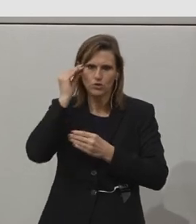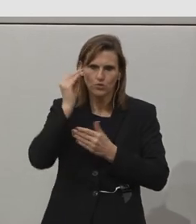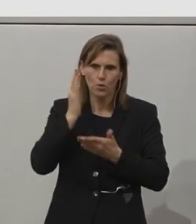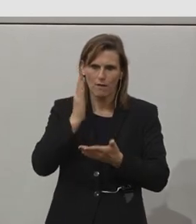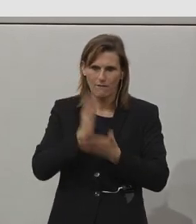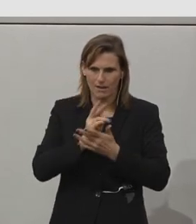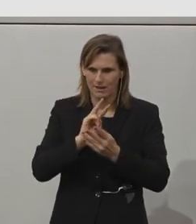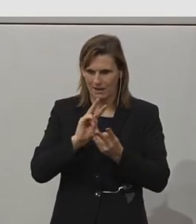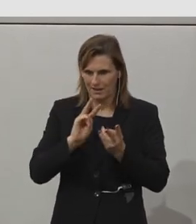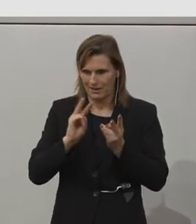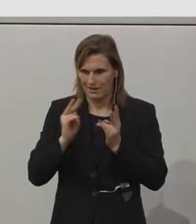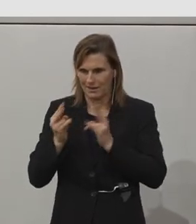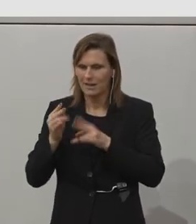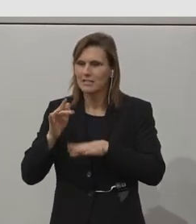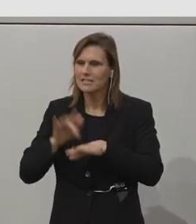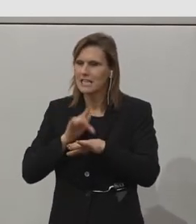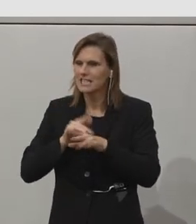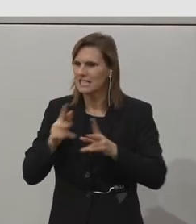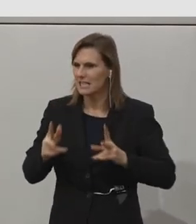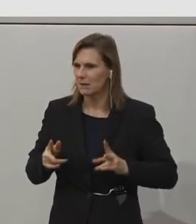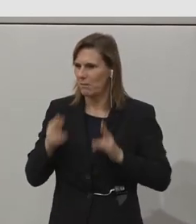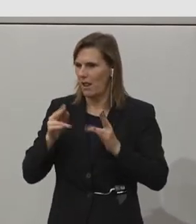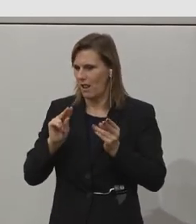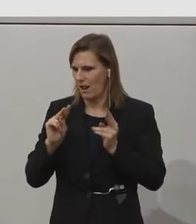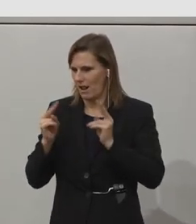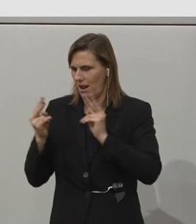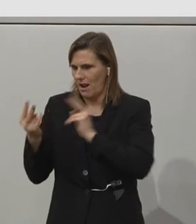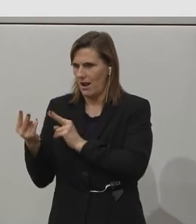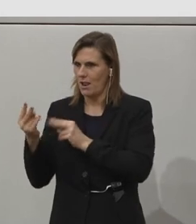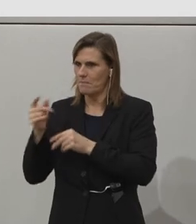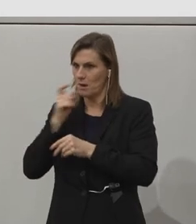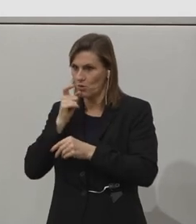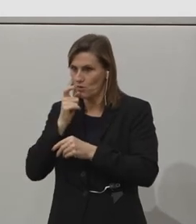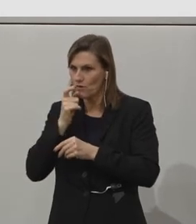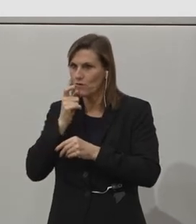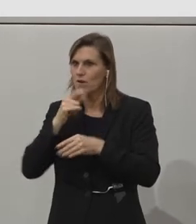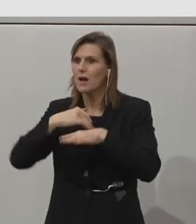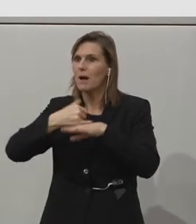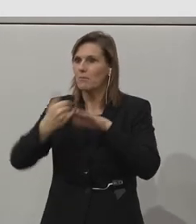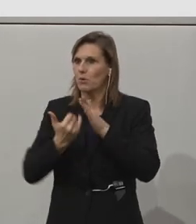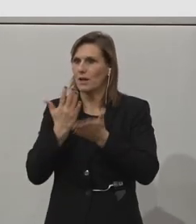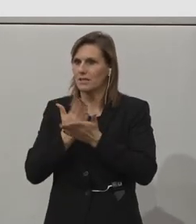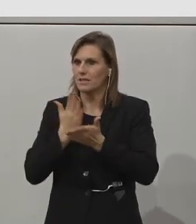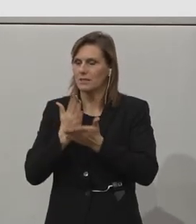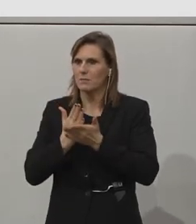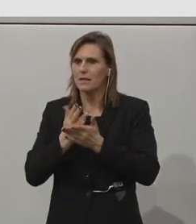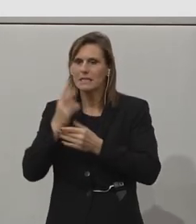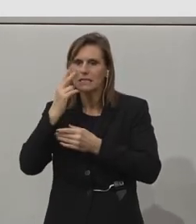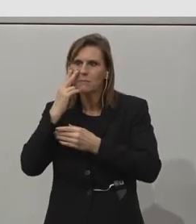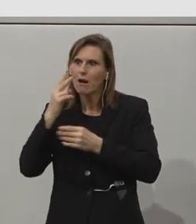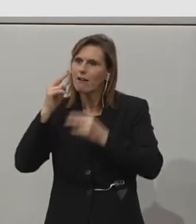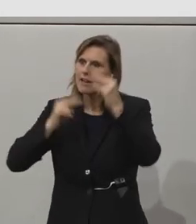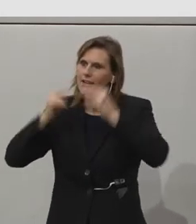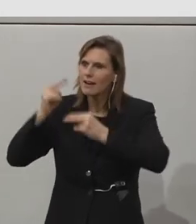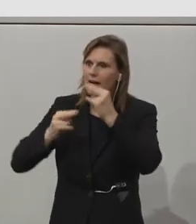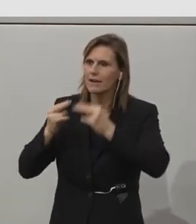Beruf und das Projekt ist dazu da, dass man die Berufswelt von der praktischen Seite kennenlernt.